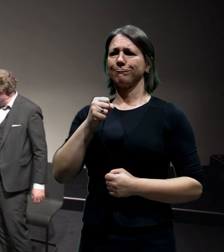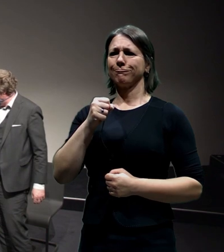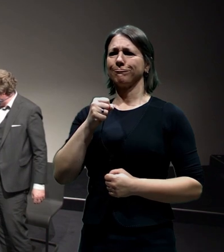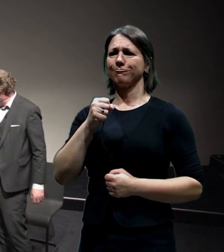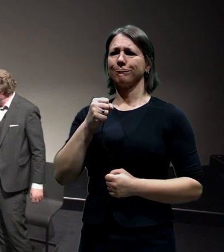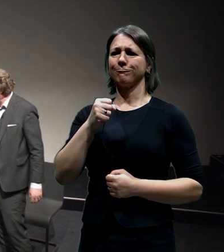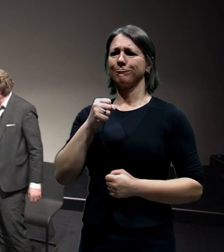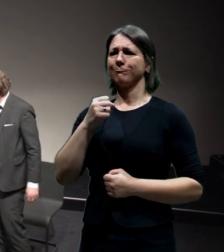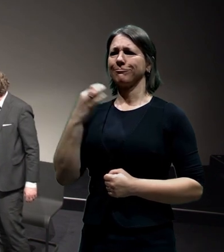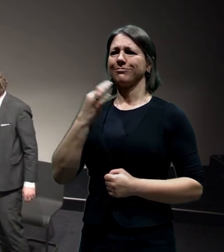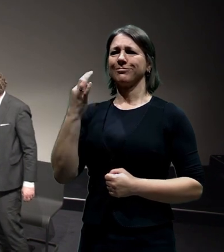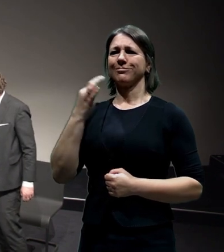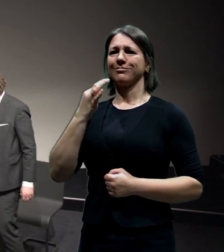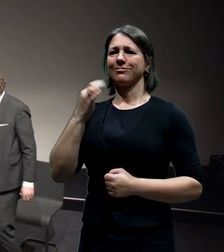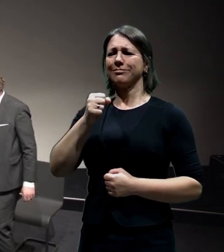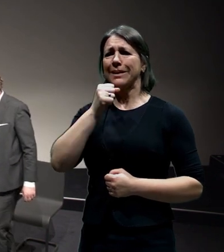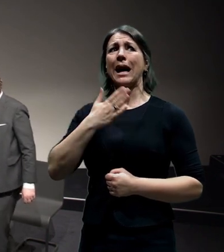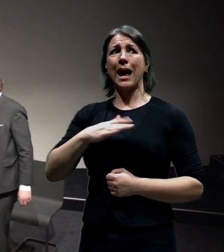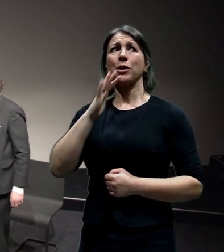Já bych chtěl